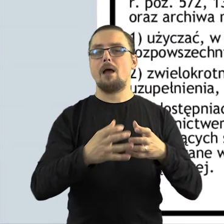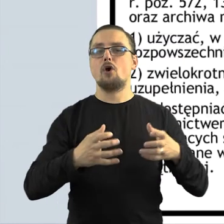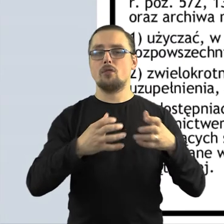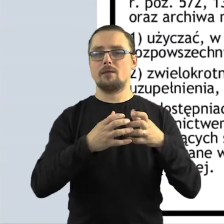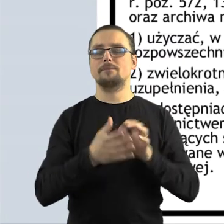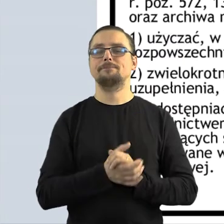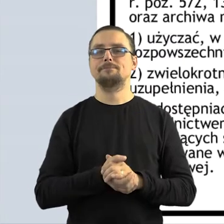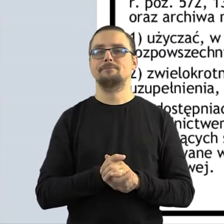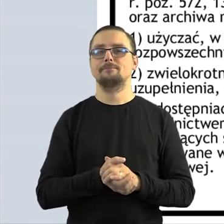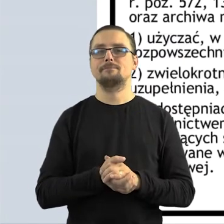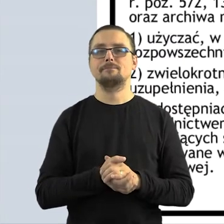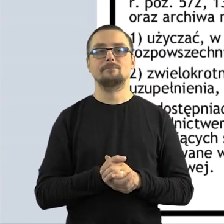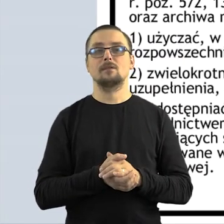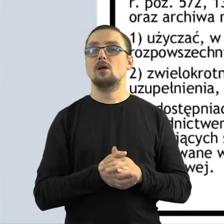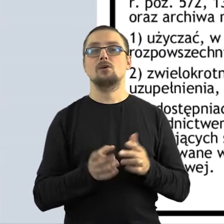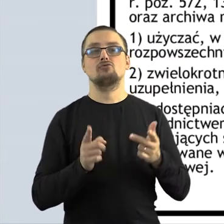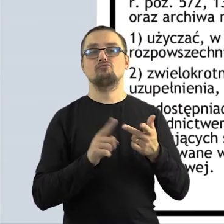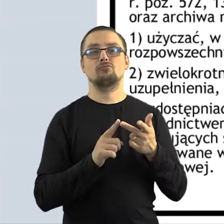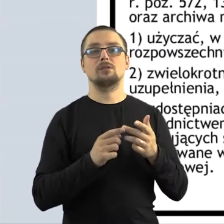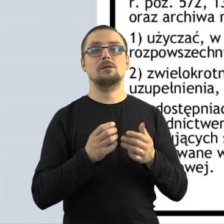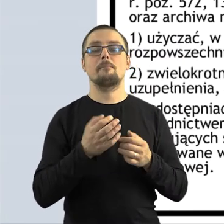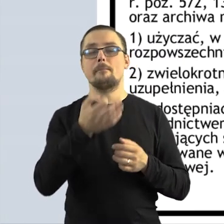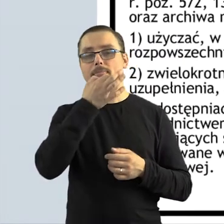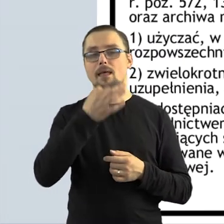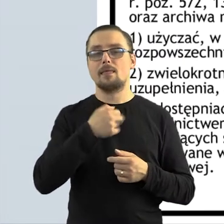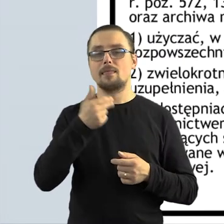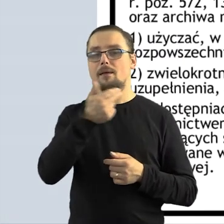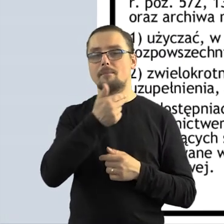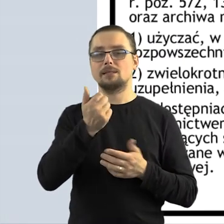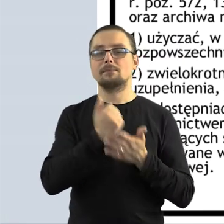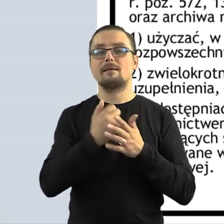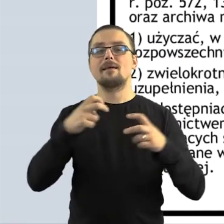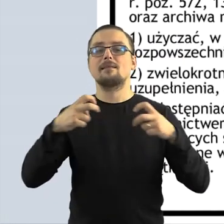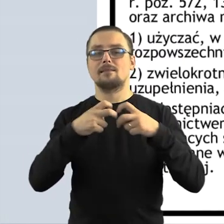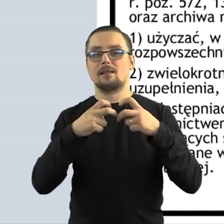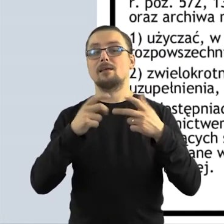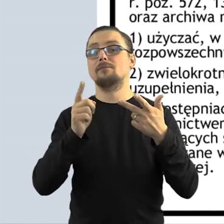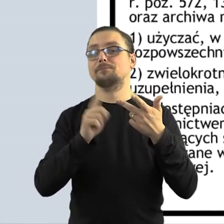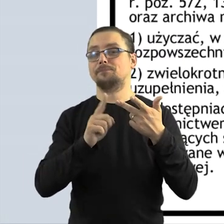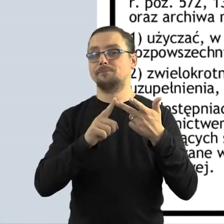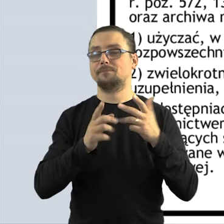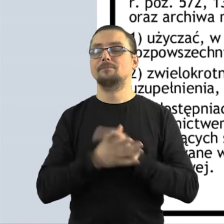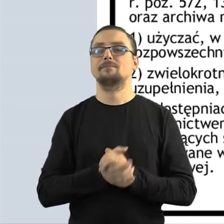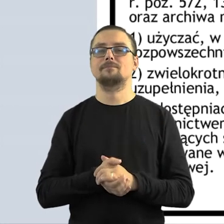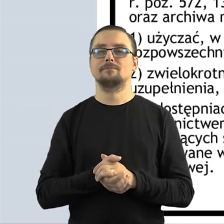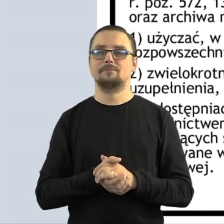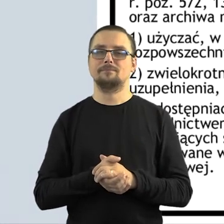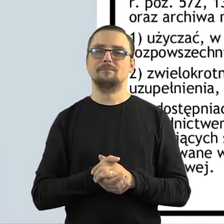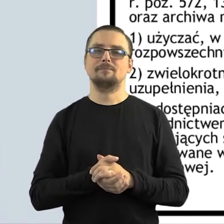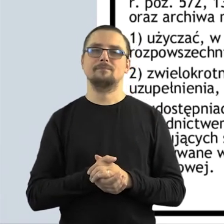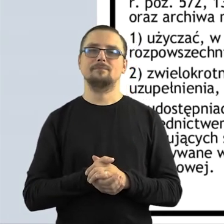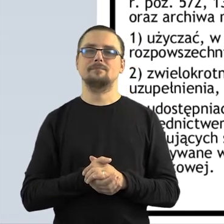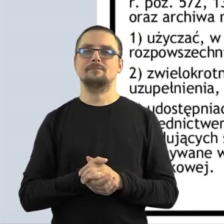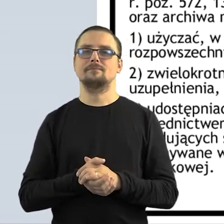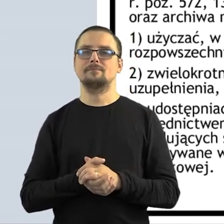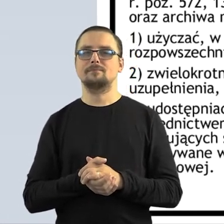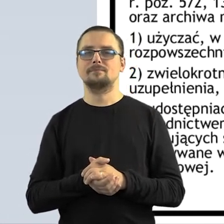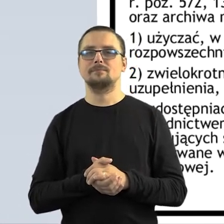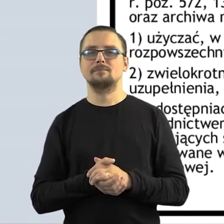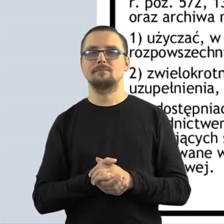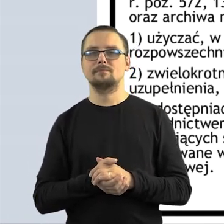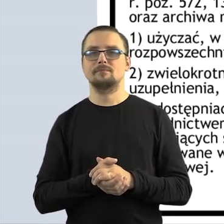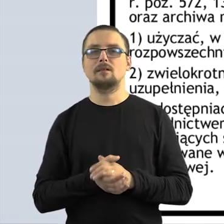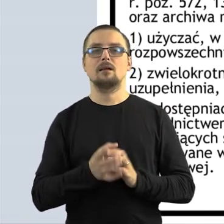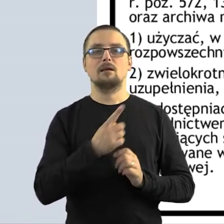Pytanie o kwestie internetowe, to tak jak Państwo widzą tutaj, punkt trzeci mówi,